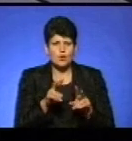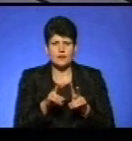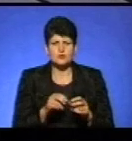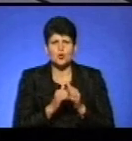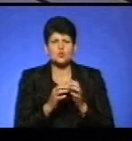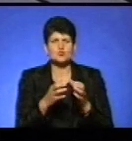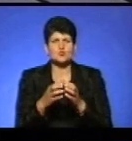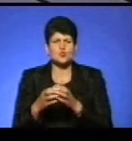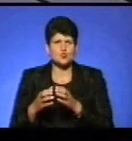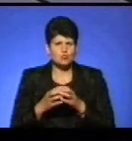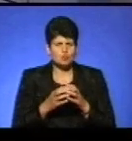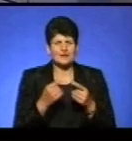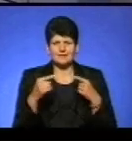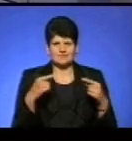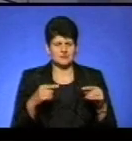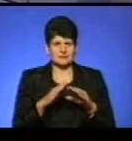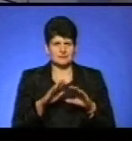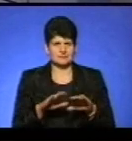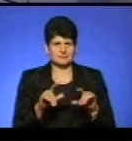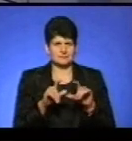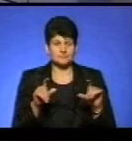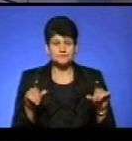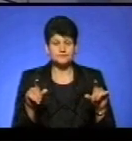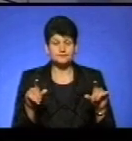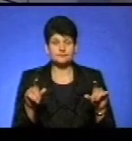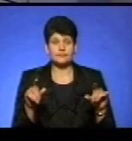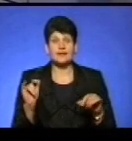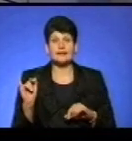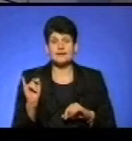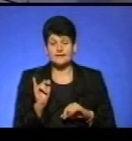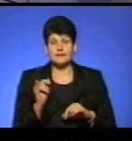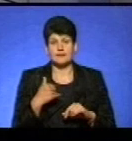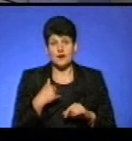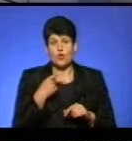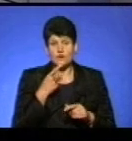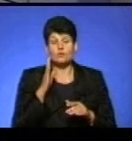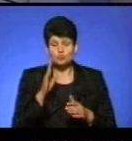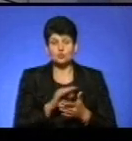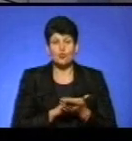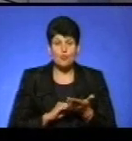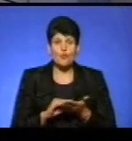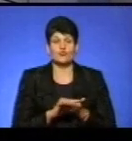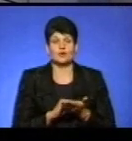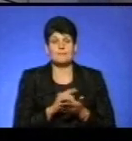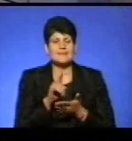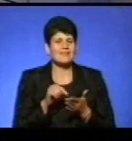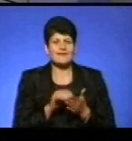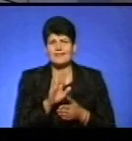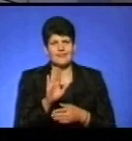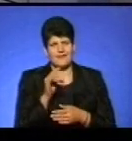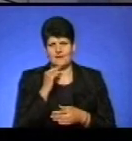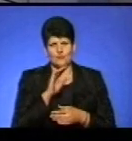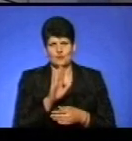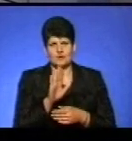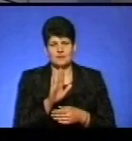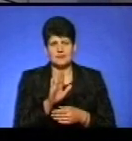кожну групу інших дошкільних навчальних закладів. І, як я говорив і буду повторюватися, тут стоїть питання не в економії, тут стоїть більше